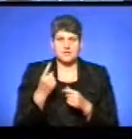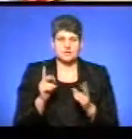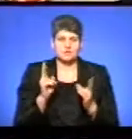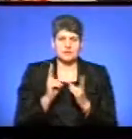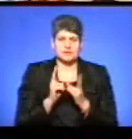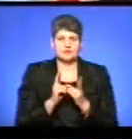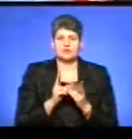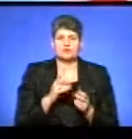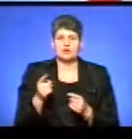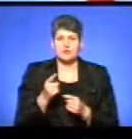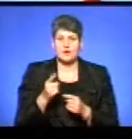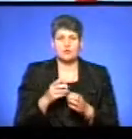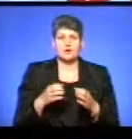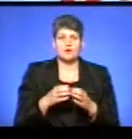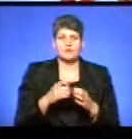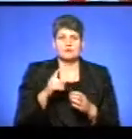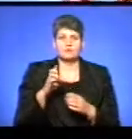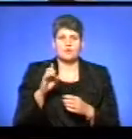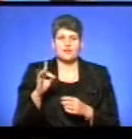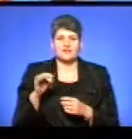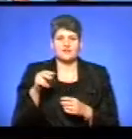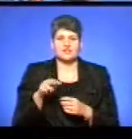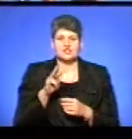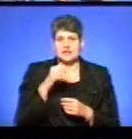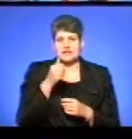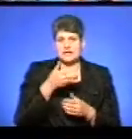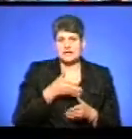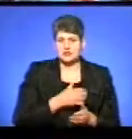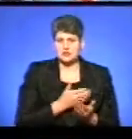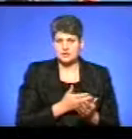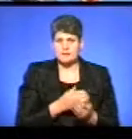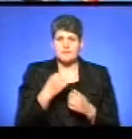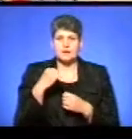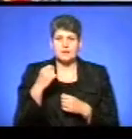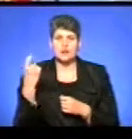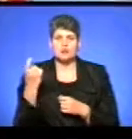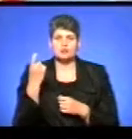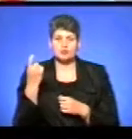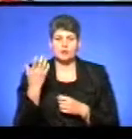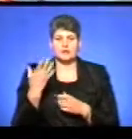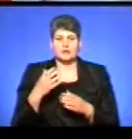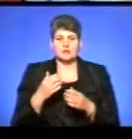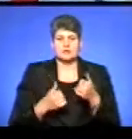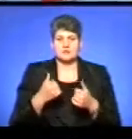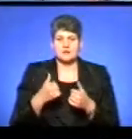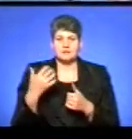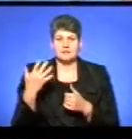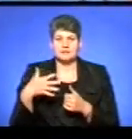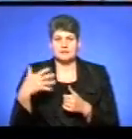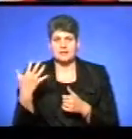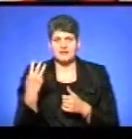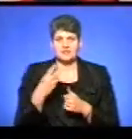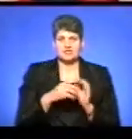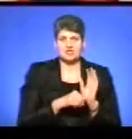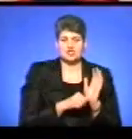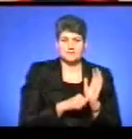турніру зіграли тернополяни з командою зі Зборова 2003 року народження. Перемогли господарі змагань з рахунком 55-36.